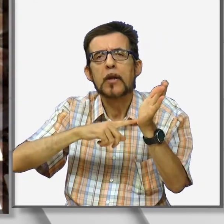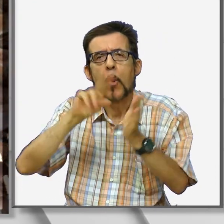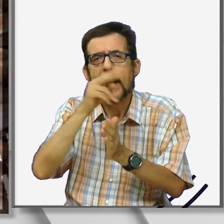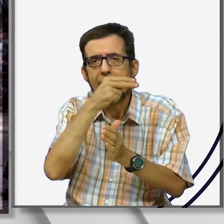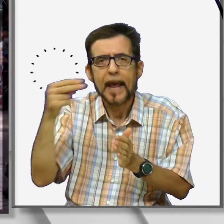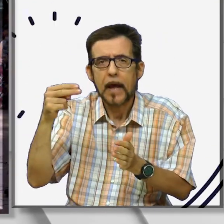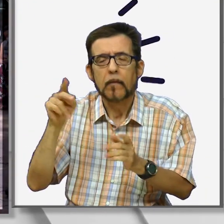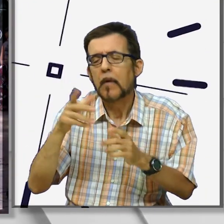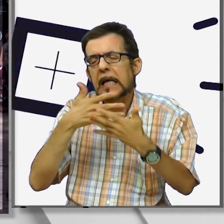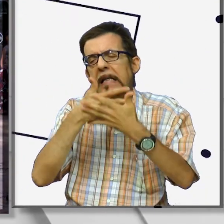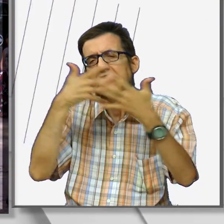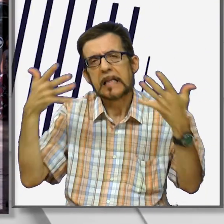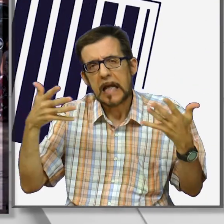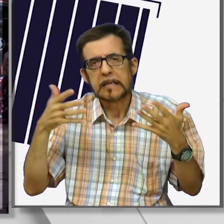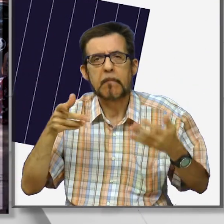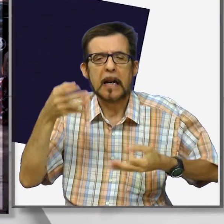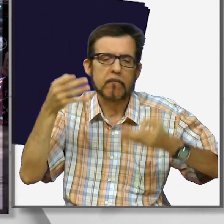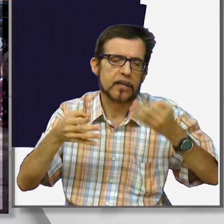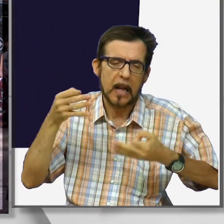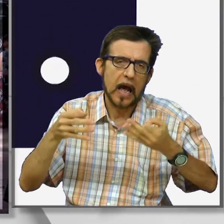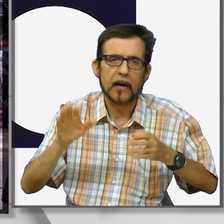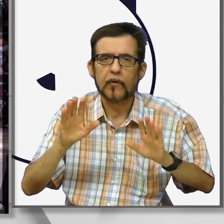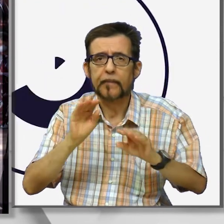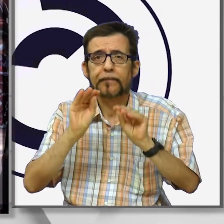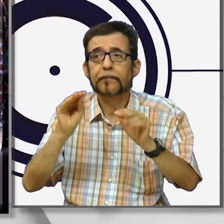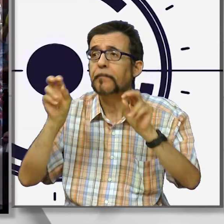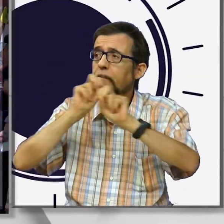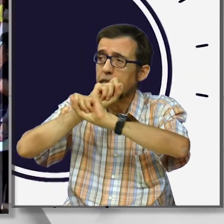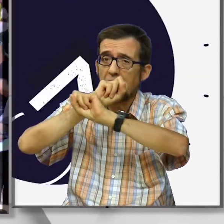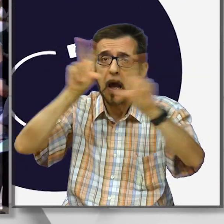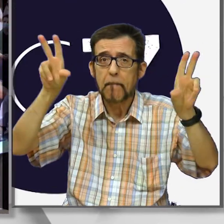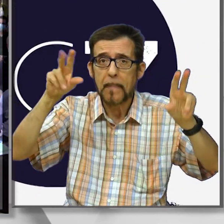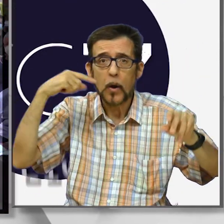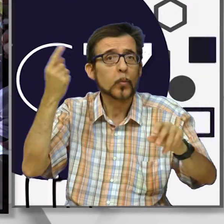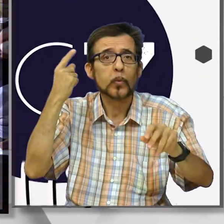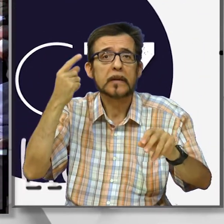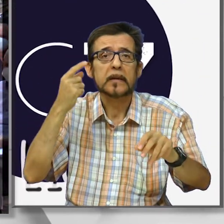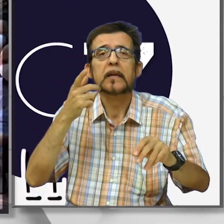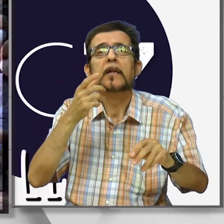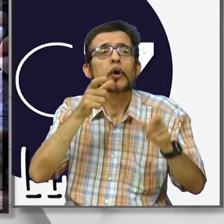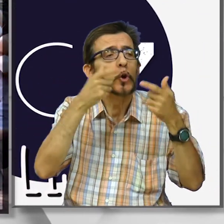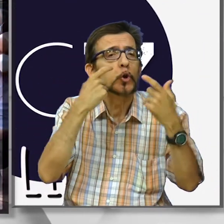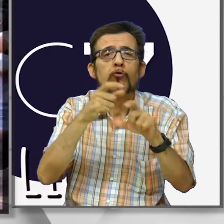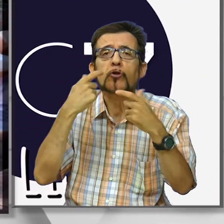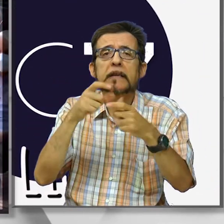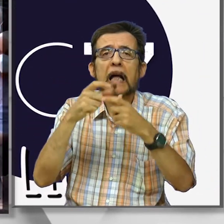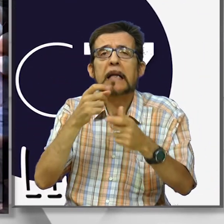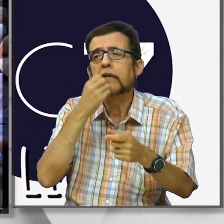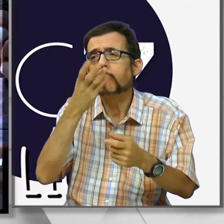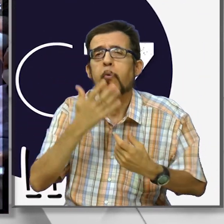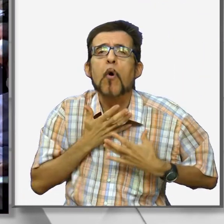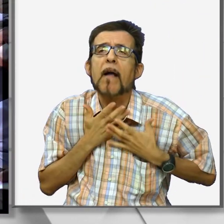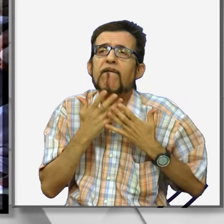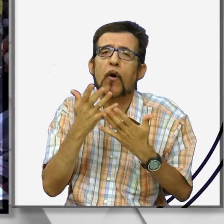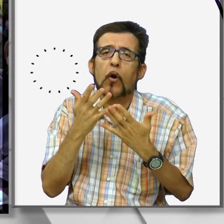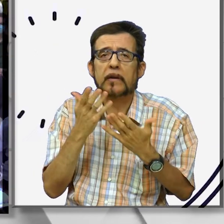diventa una parola chiave in questo rendiconto dove si fa appello non solo ai fedeli ma a tutti i cittadini di buona volontà che vogliono farsi interpreti